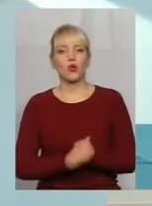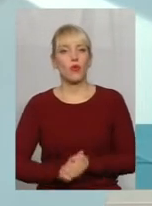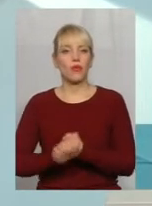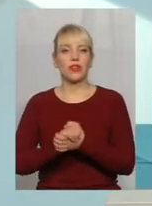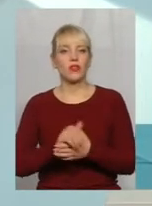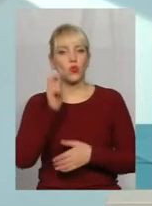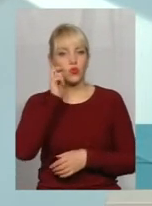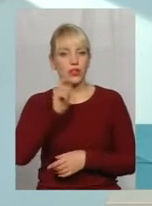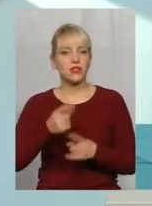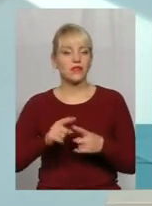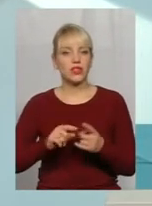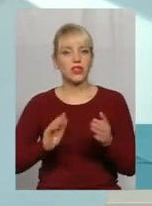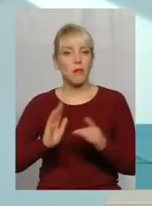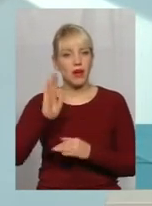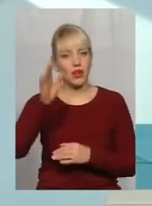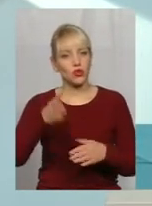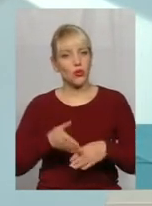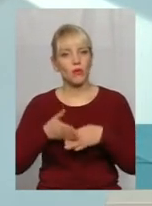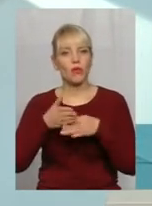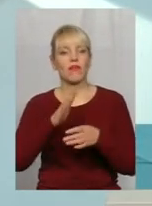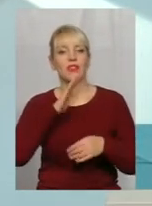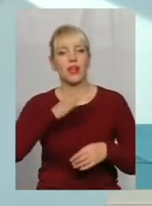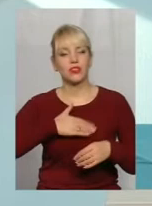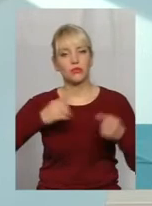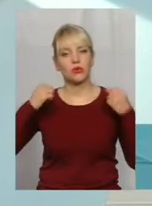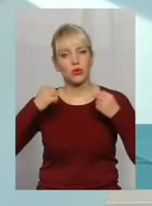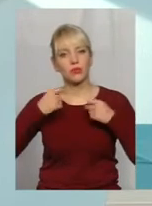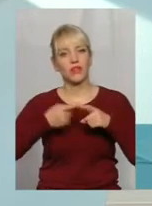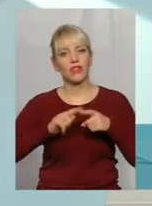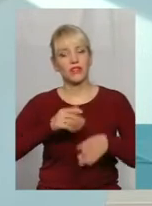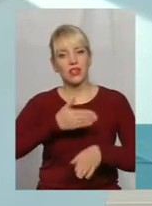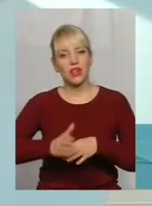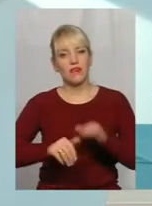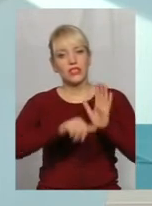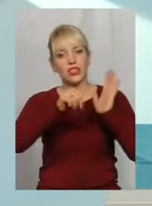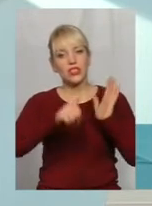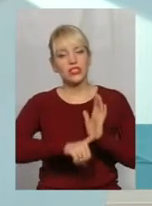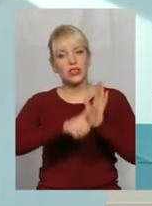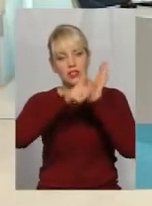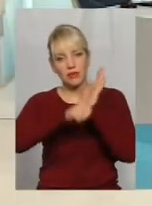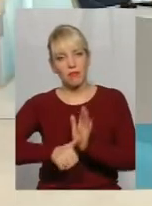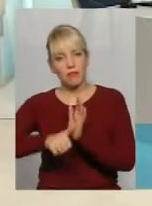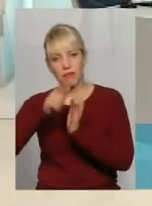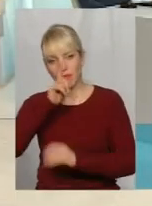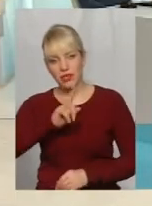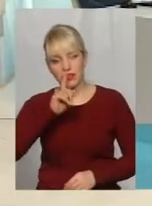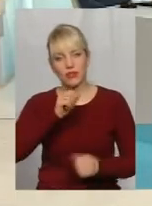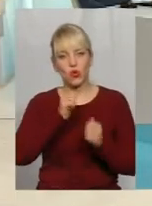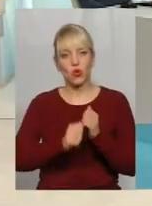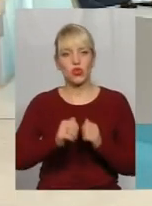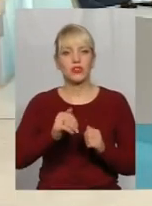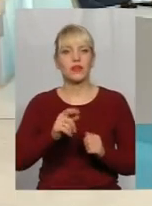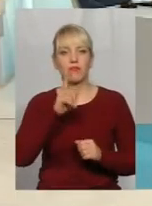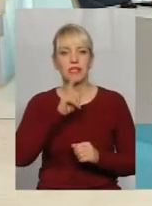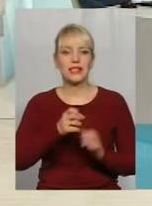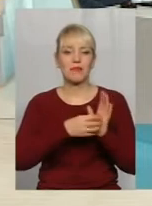він наперед допомагав нашим спортсменам, він виділяв за 16 місяців, кожний місяць по 15 тисяч доларів